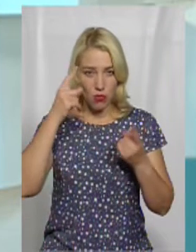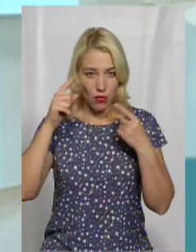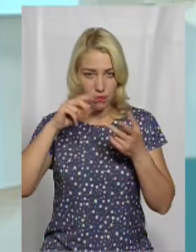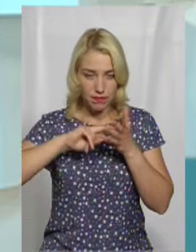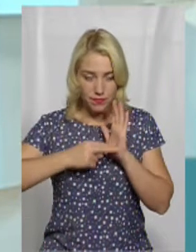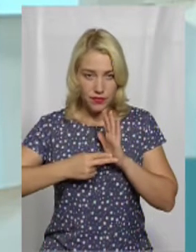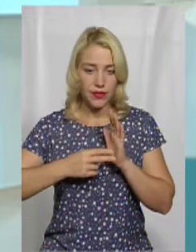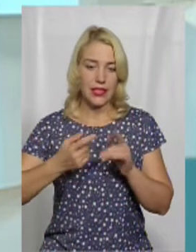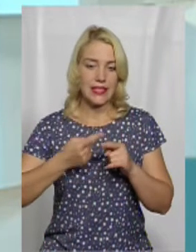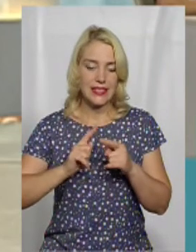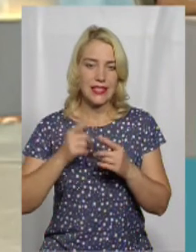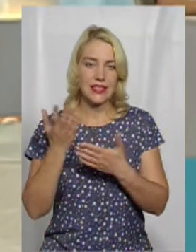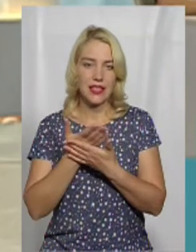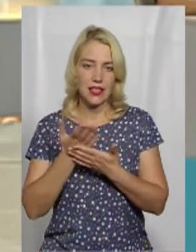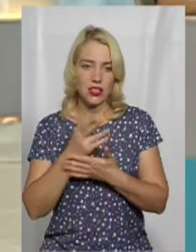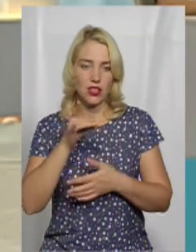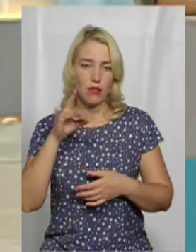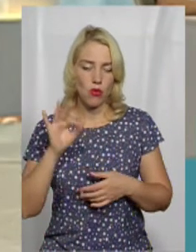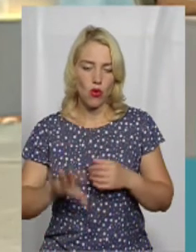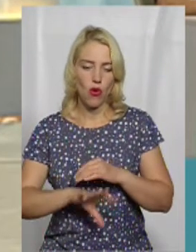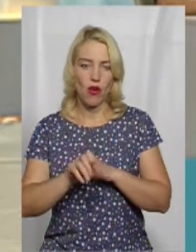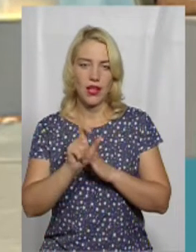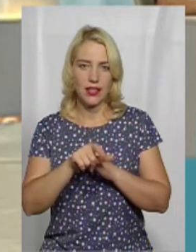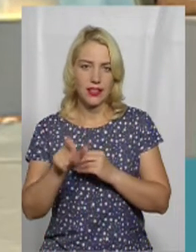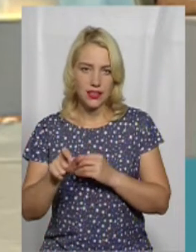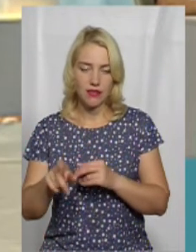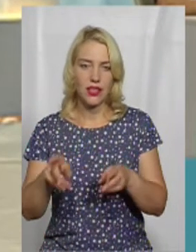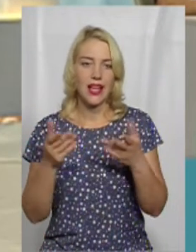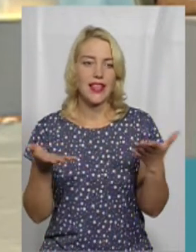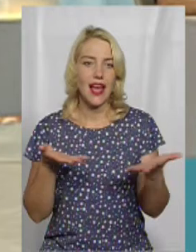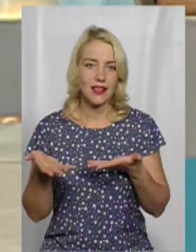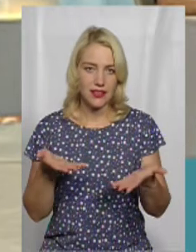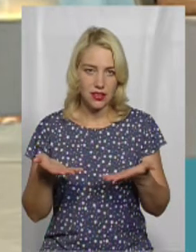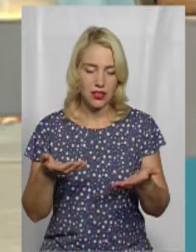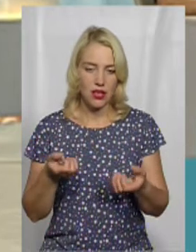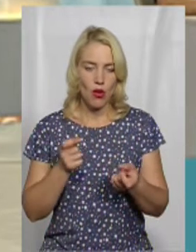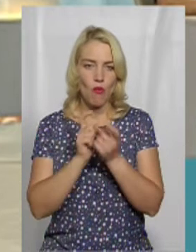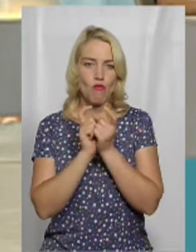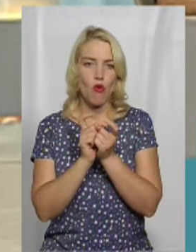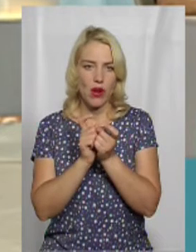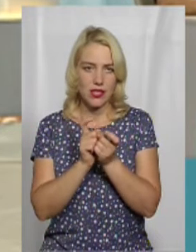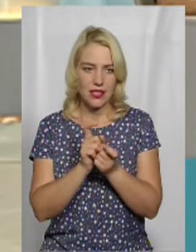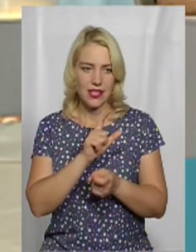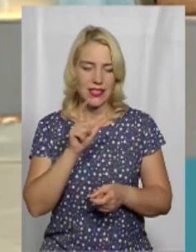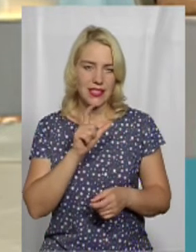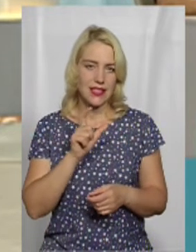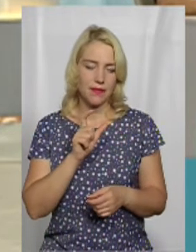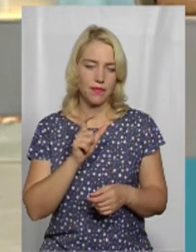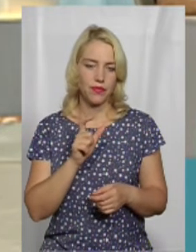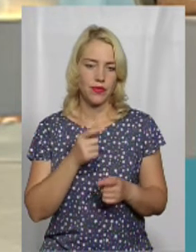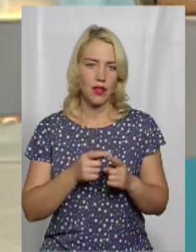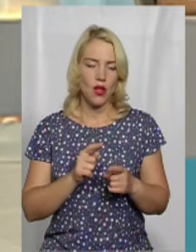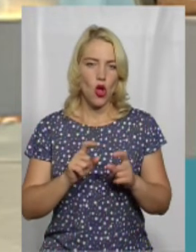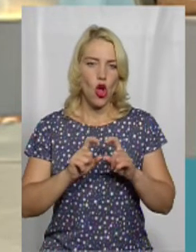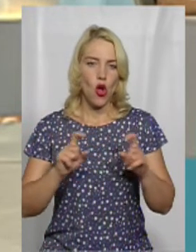це стрічка про крадіїв, які борються з певною такою